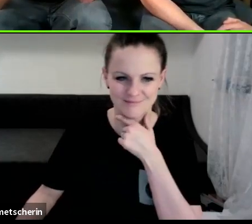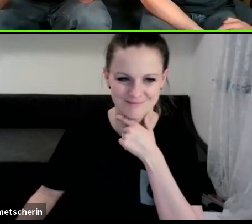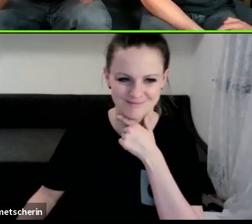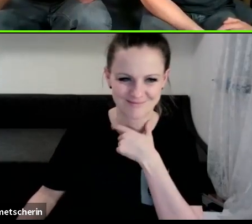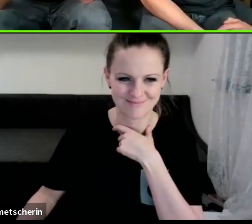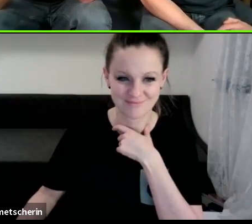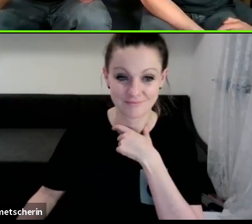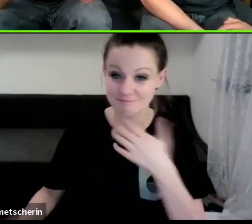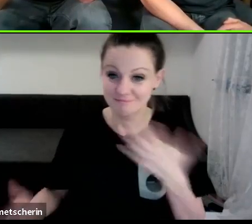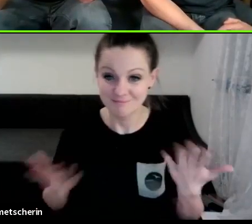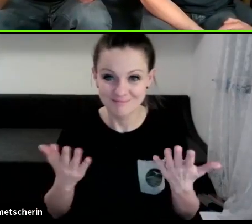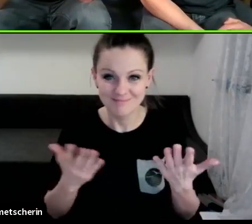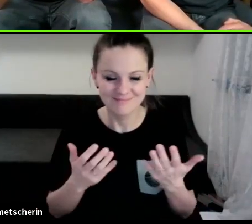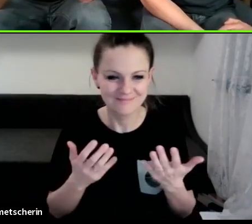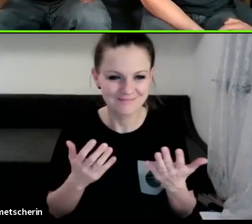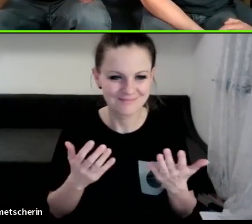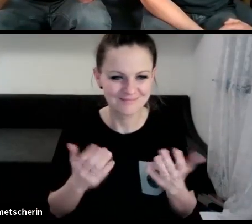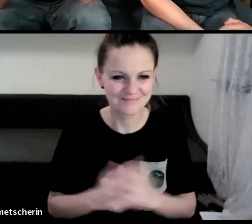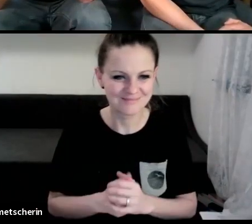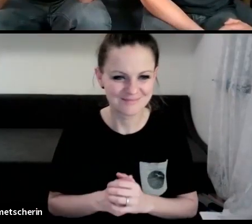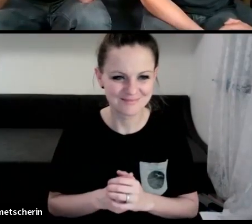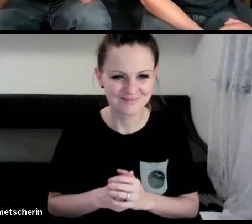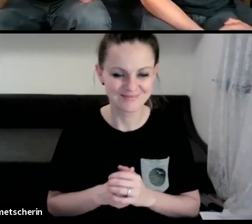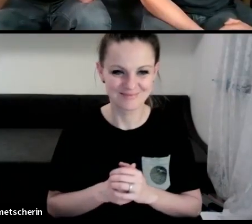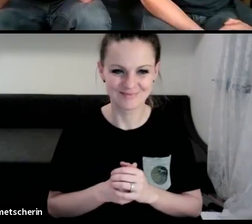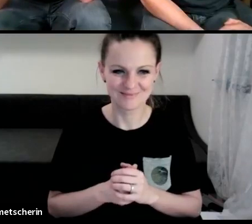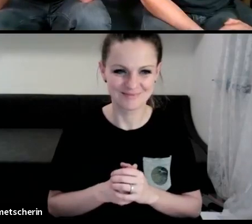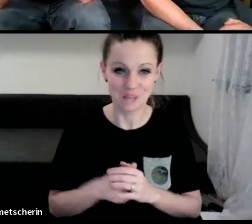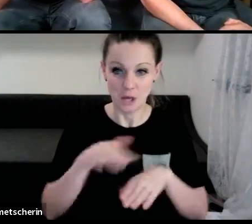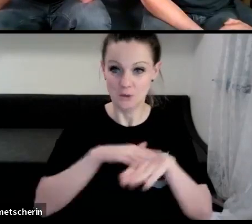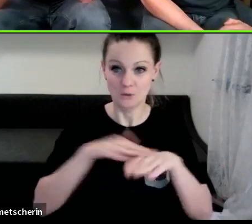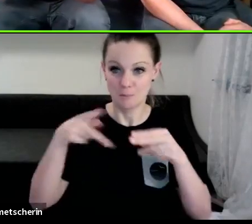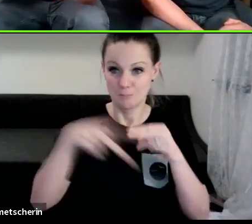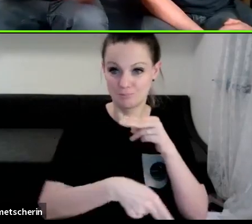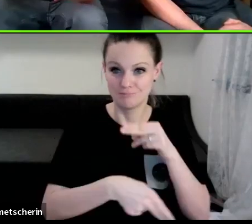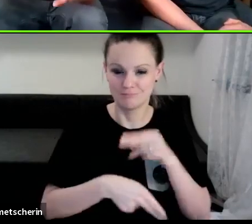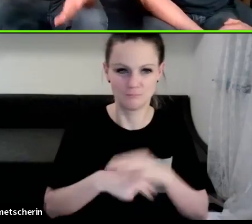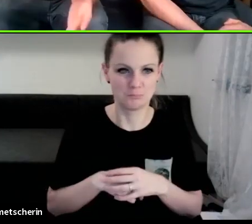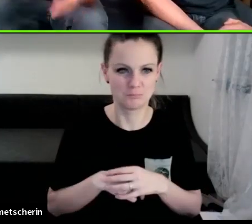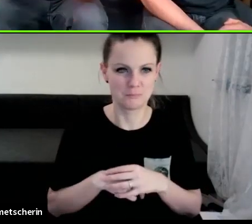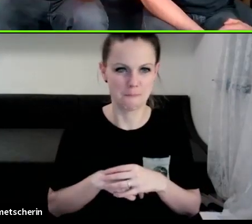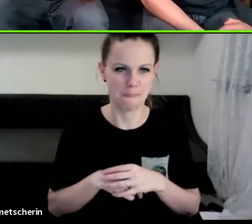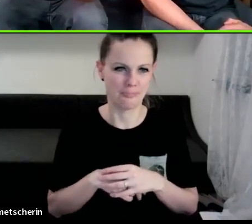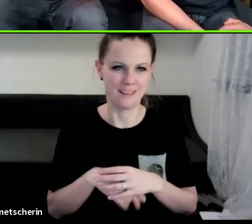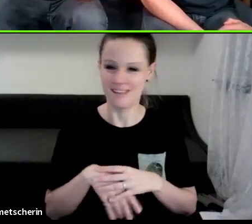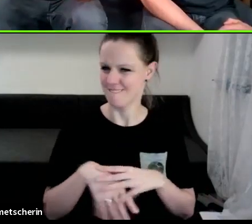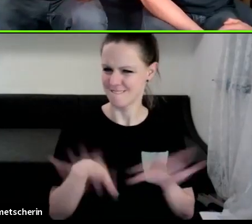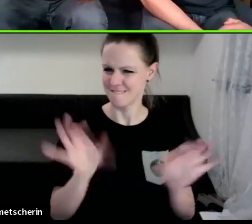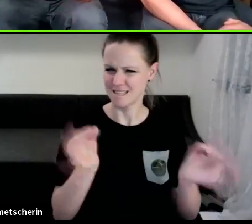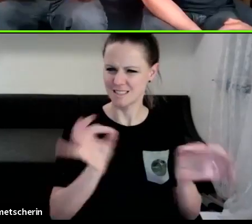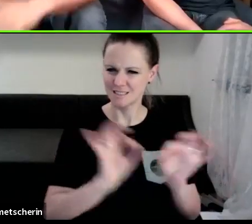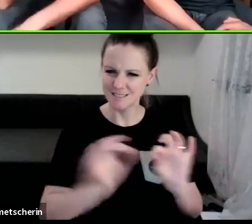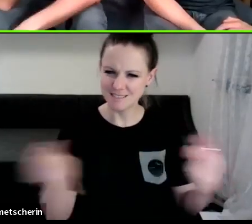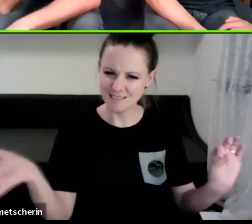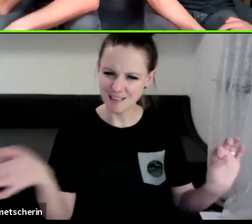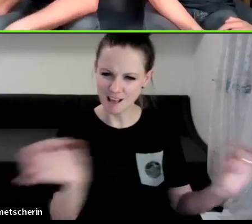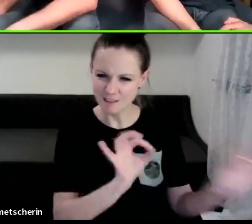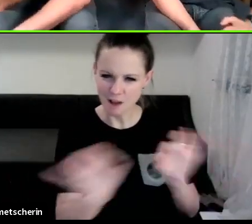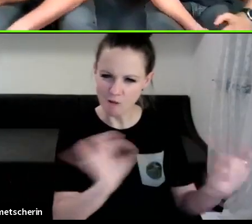Sag. Sag. Nee, nee, Entschuldigung, ich habe dich unterbrochen, Entschuldigung. Also ich habe mir schon den perfekten Abschlusssatz vorbereitet.